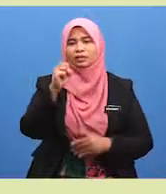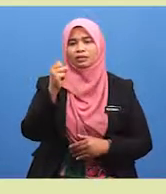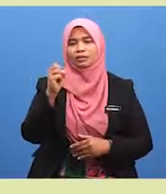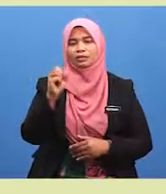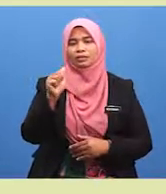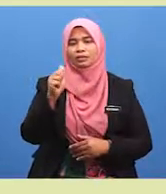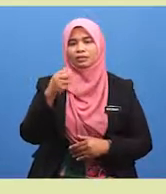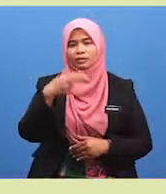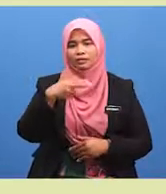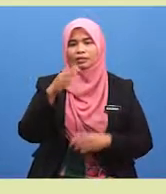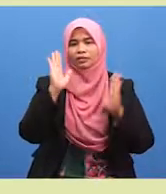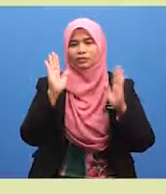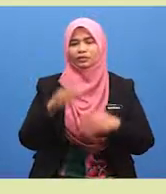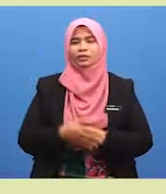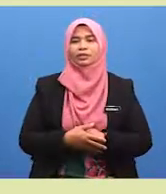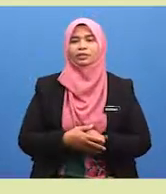syarat sah-solat.